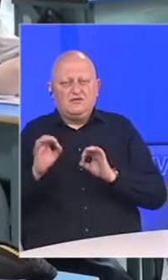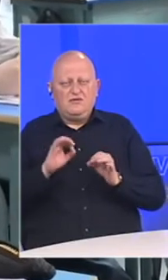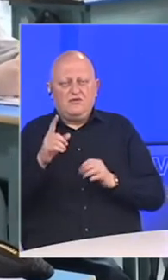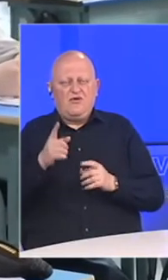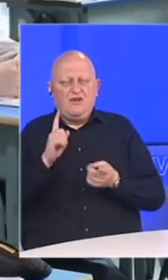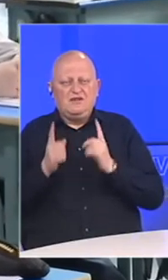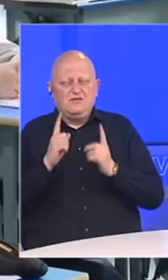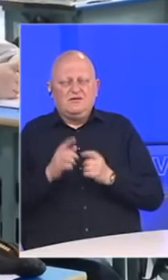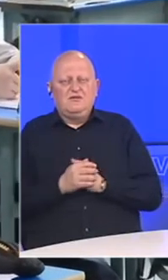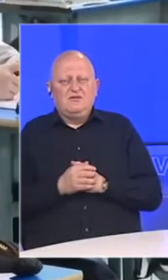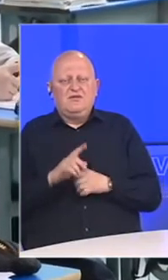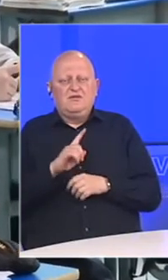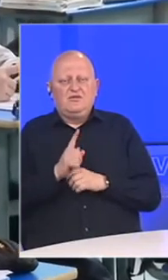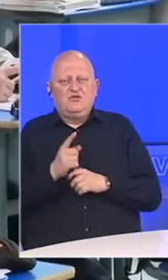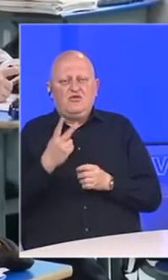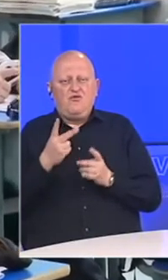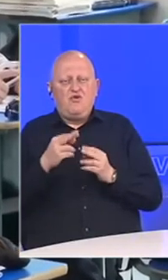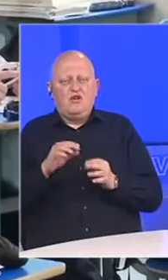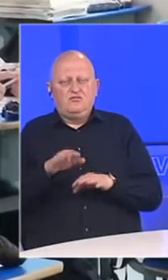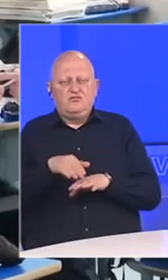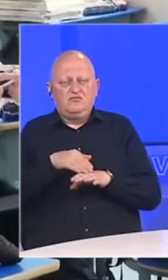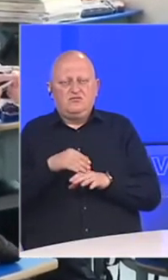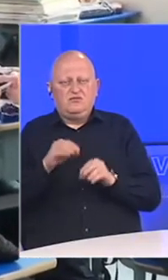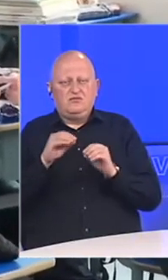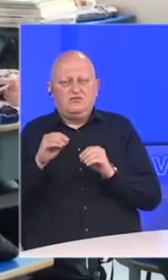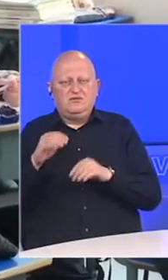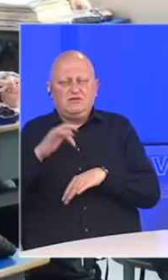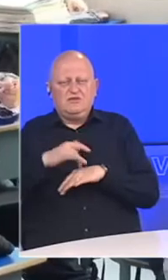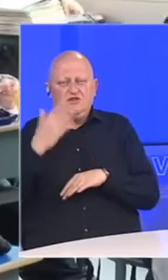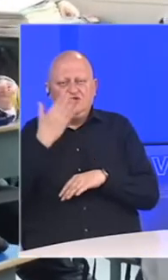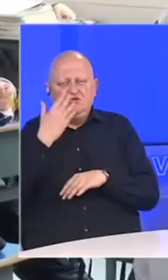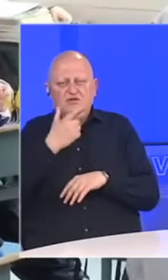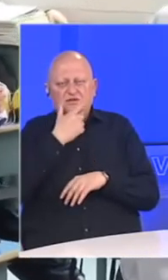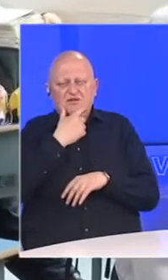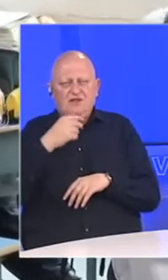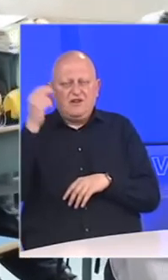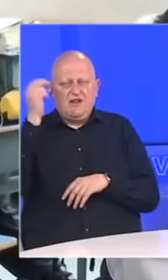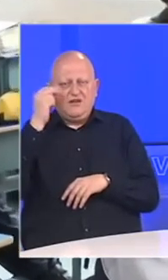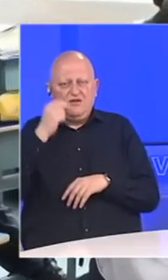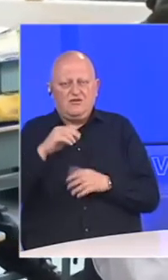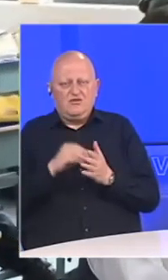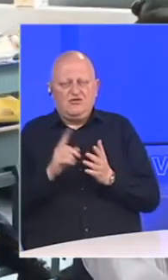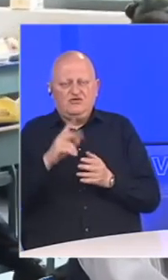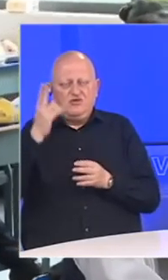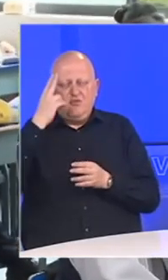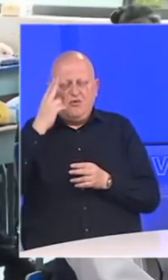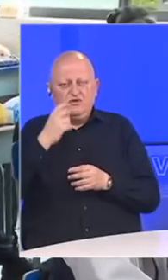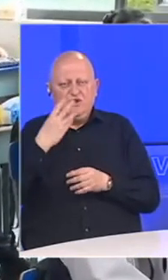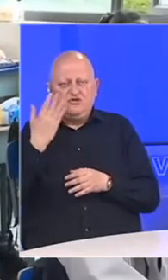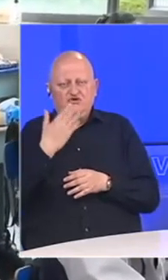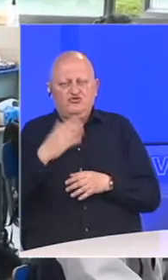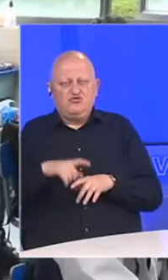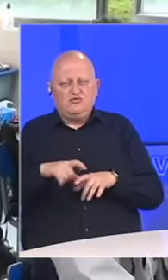za ovaj ispit. Trenutno je Wuhan najavio početak nastave za srednjoškolce starijih razreda, a još nije poznato kada će u